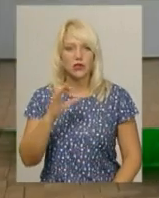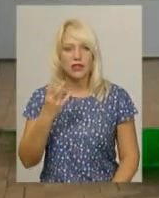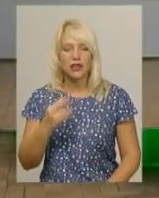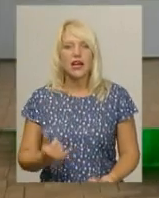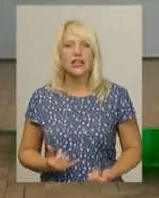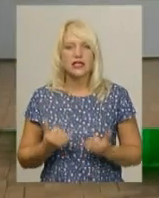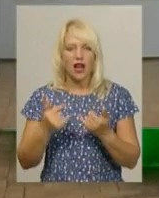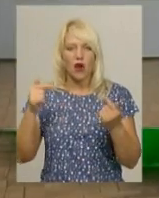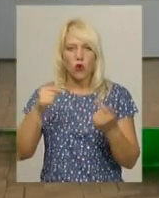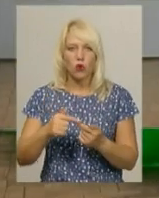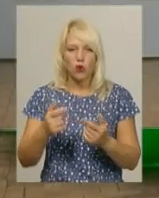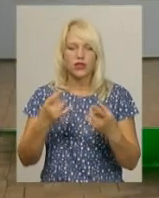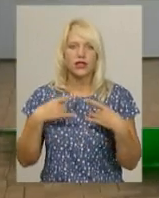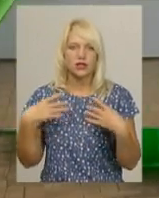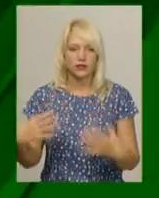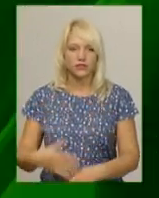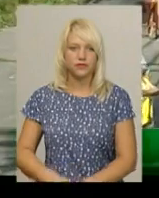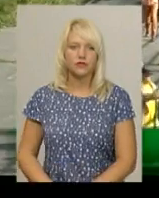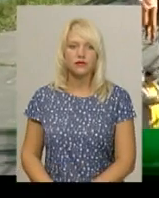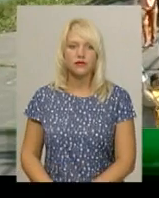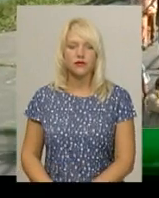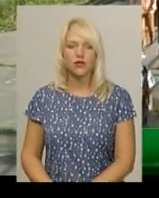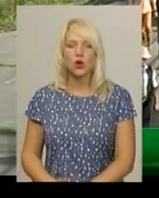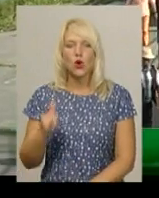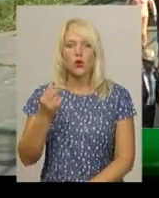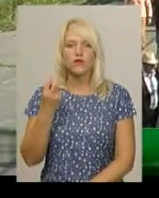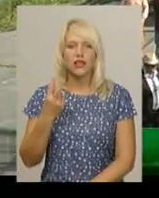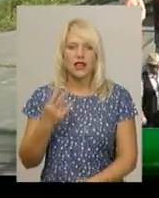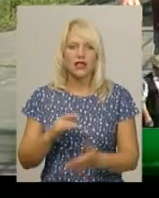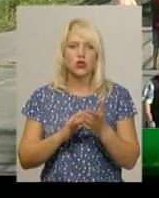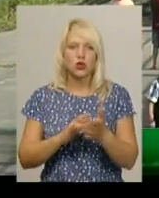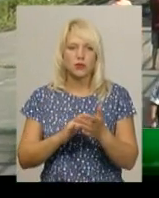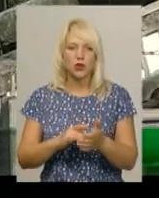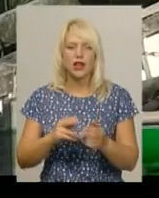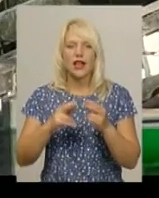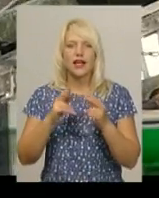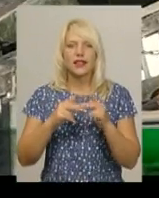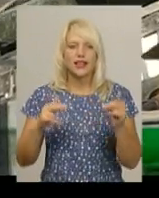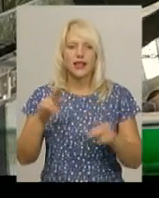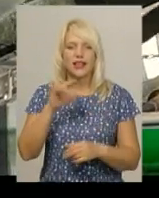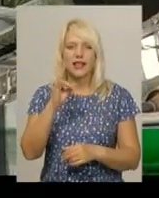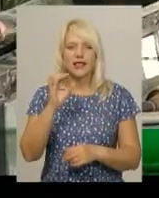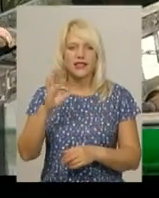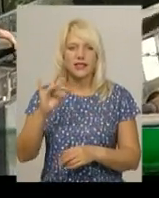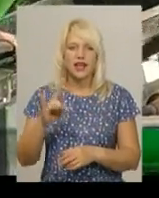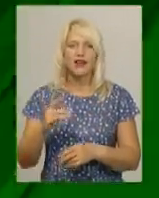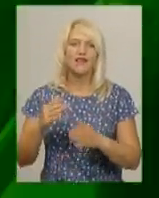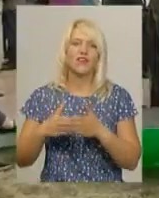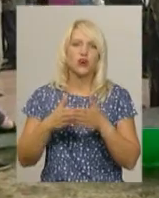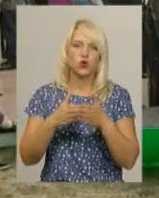прапора і Дня Незалежності України. У 12-ї експедиції «Дністром» на Ялі вирушають хмельницькі мандрівники.